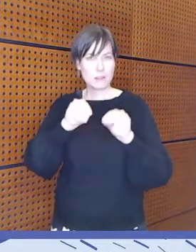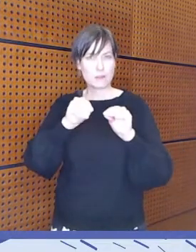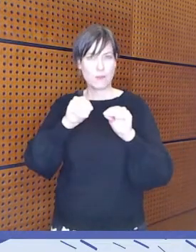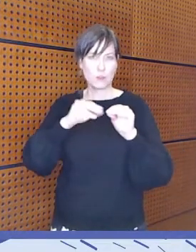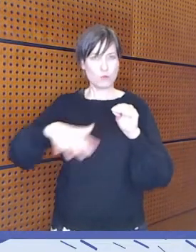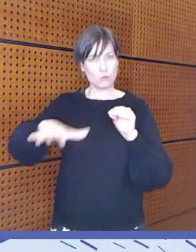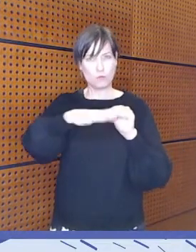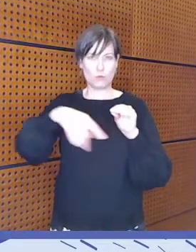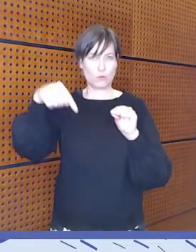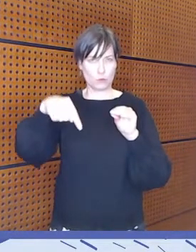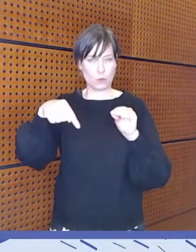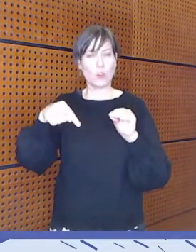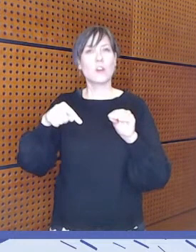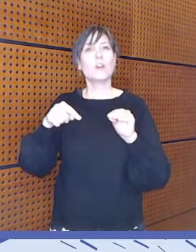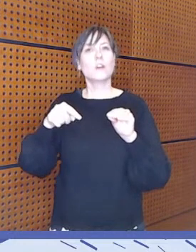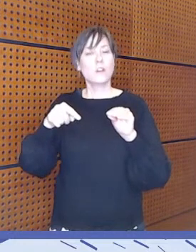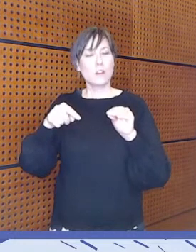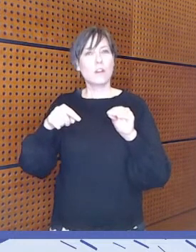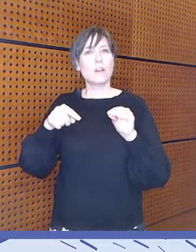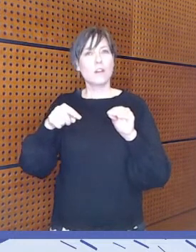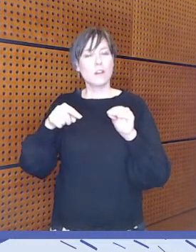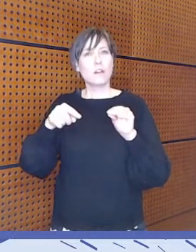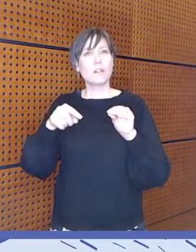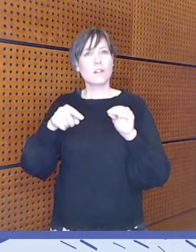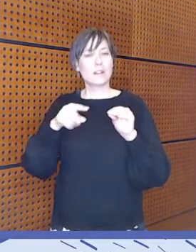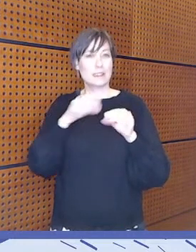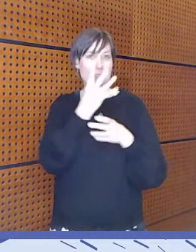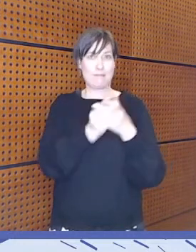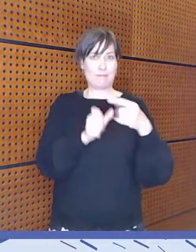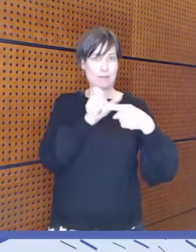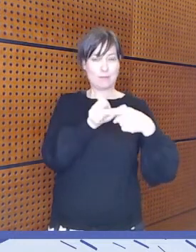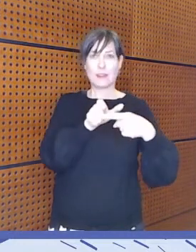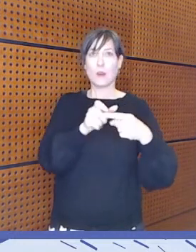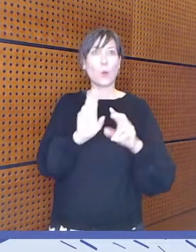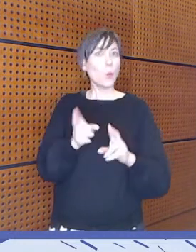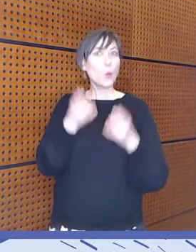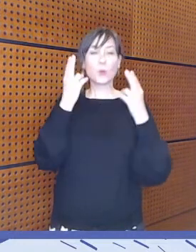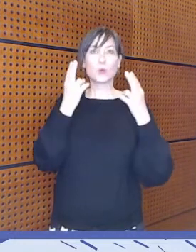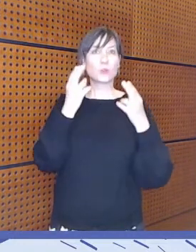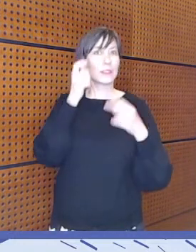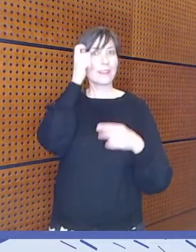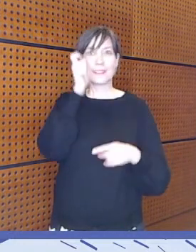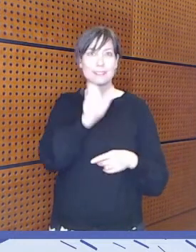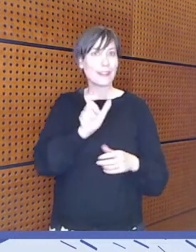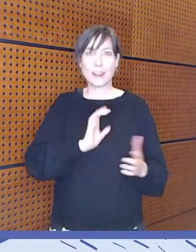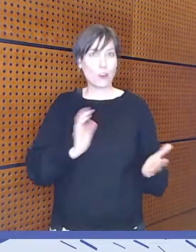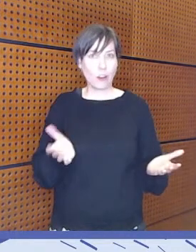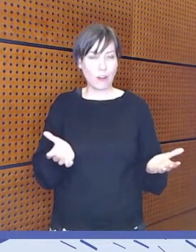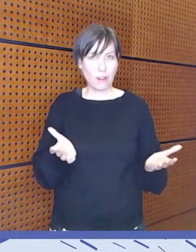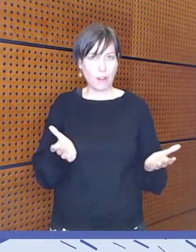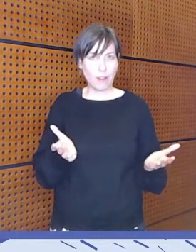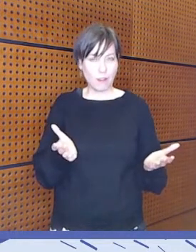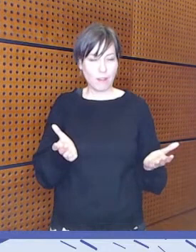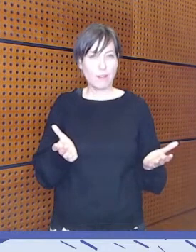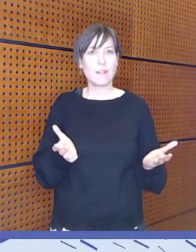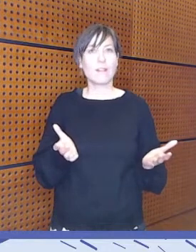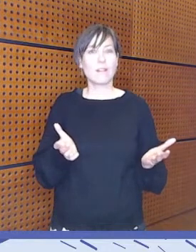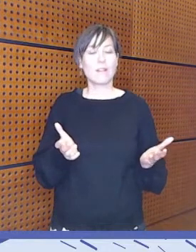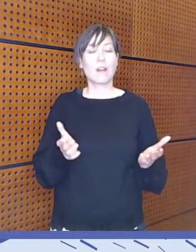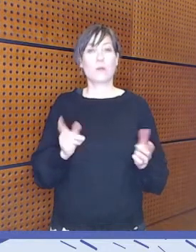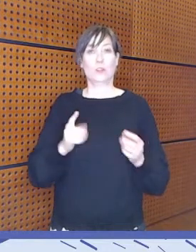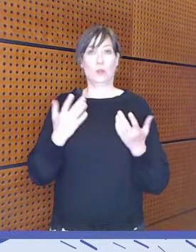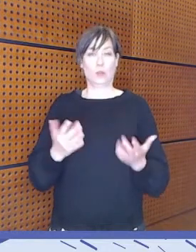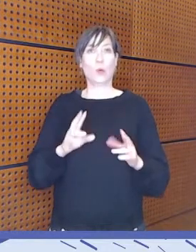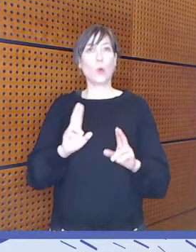se ei ole mikään uusi käsite, vaan nyt sitten näissä uusissa tänä vuonna